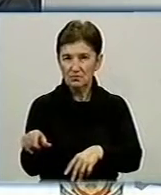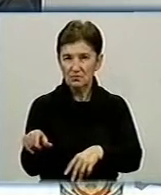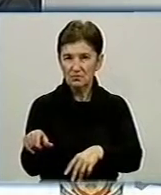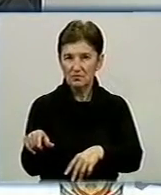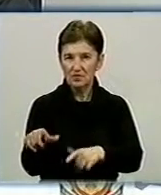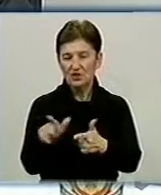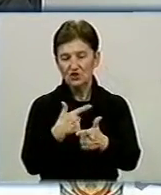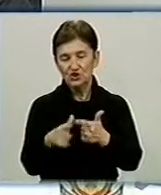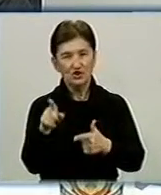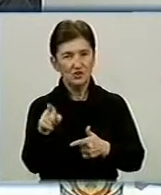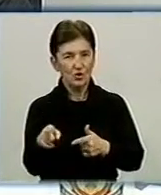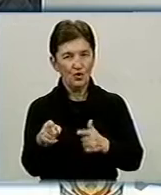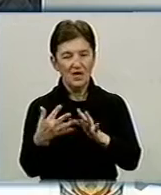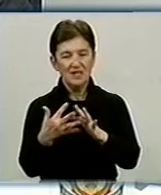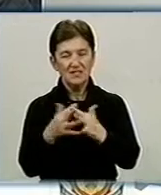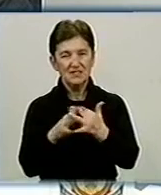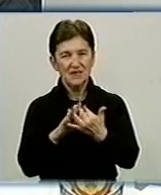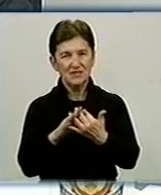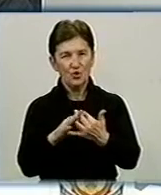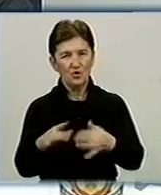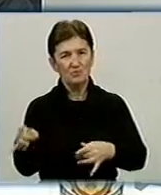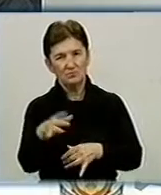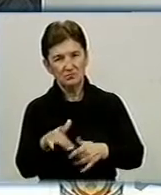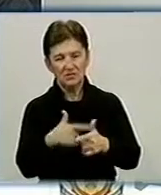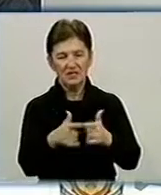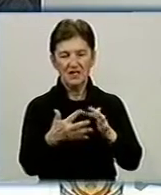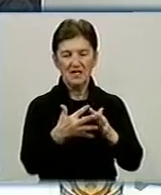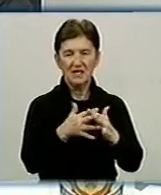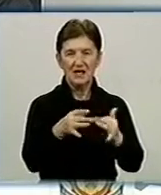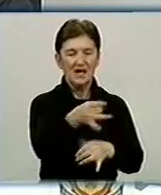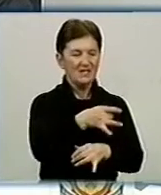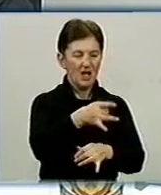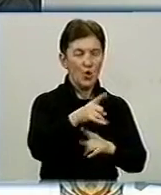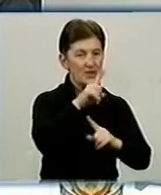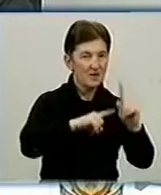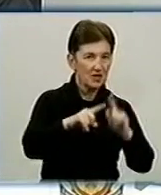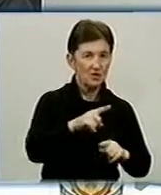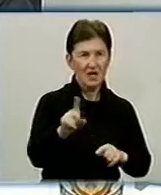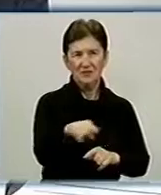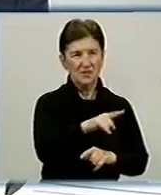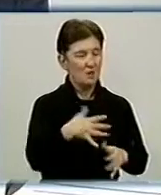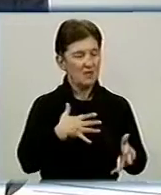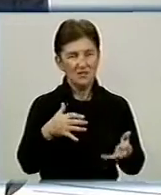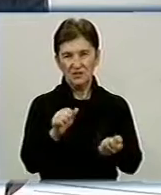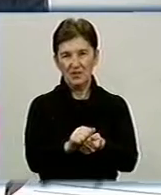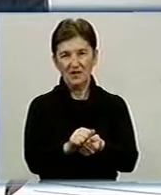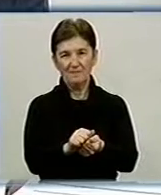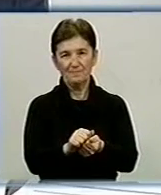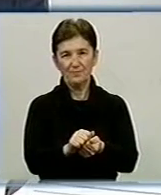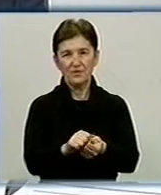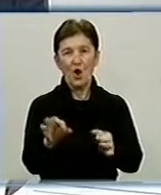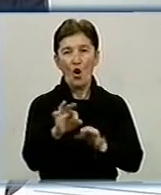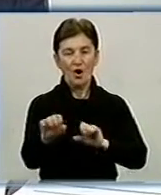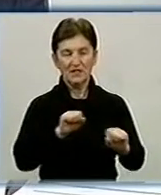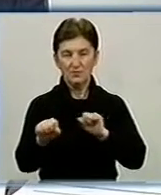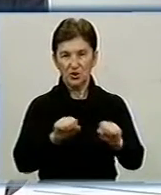чи то сільськими територіями, чи то районними радами. Це для нас принципово. Щодо розпорядження землею,